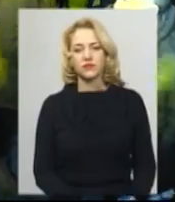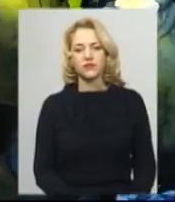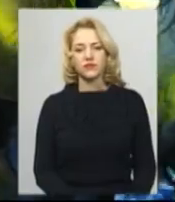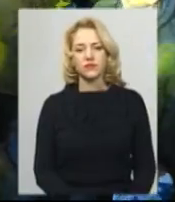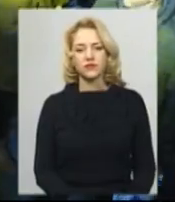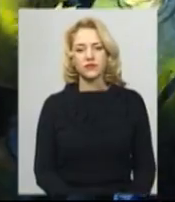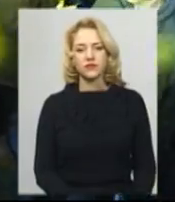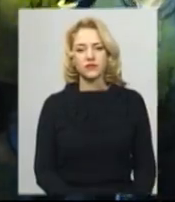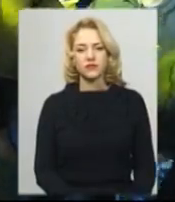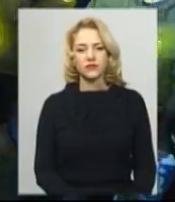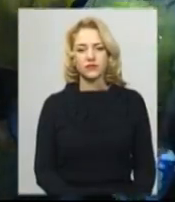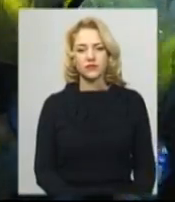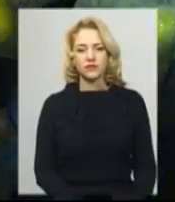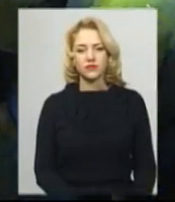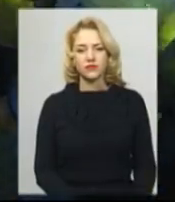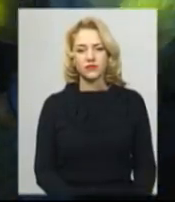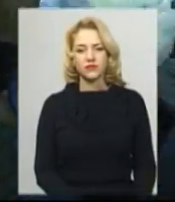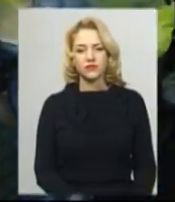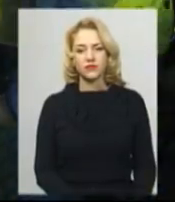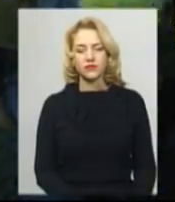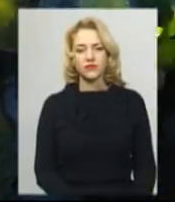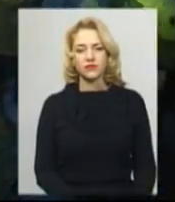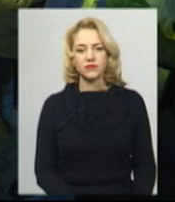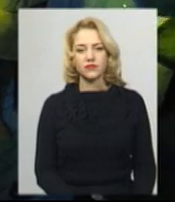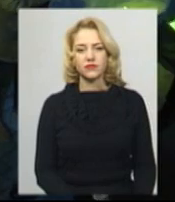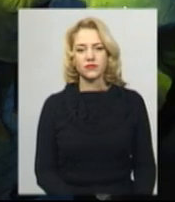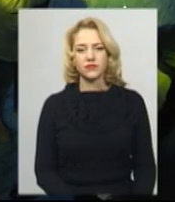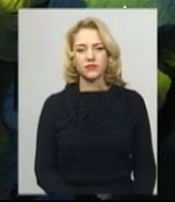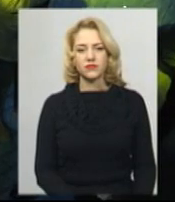Андрій Геменний, Олександр Горишевський. Новини на Суспільному. Хмельницький.